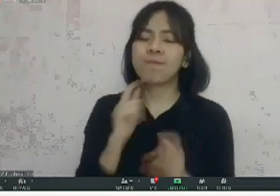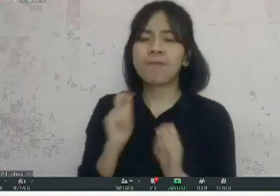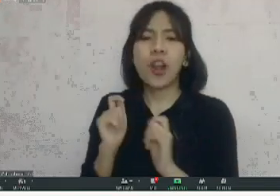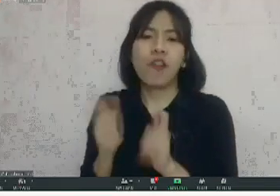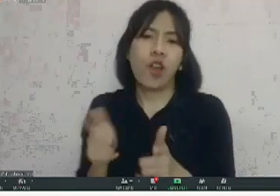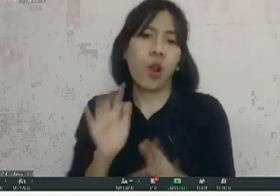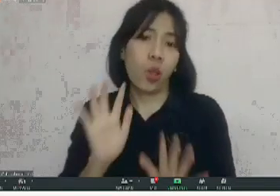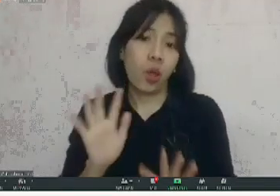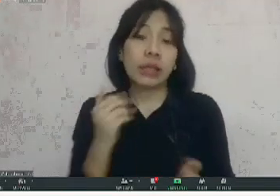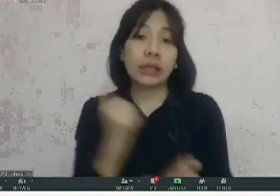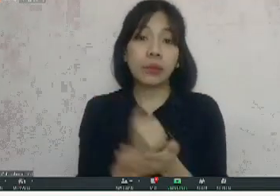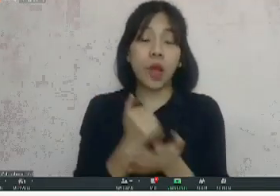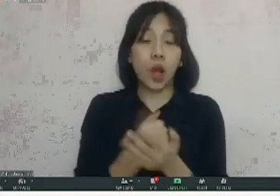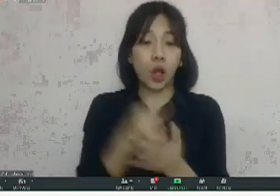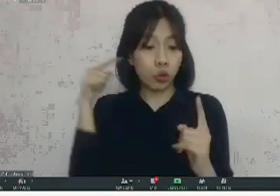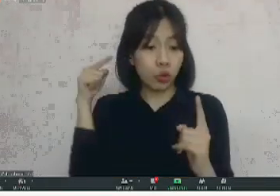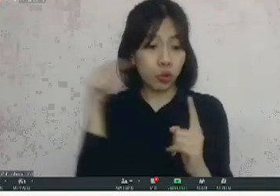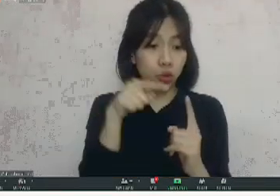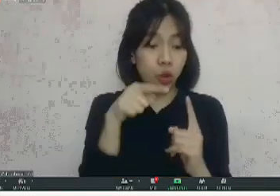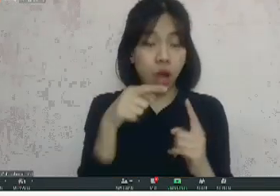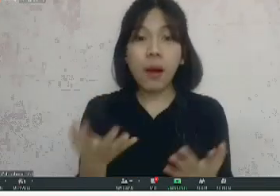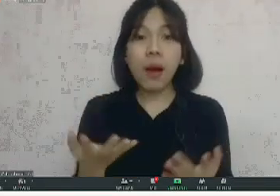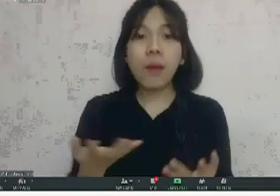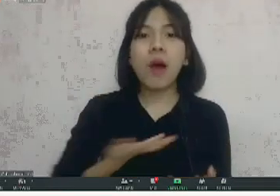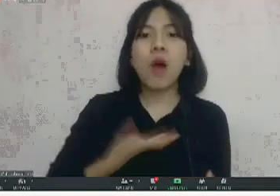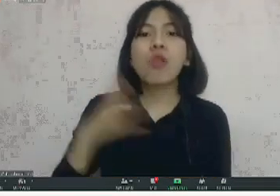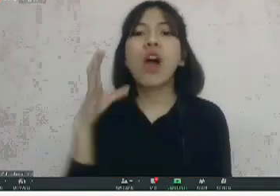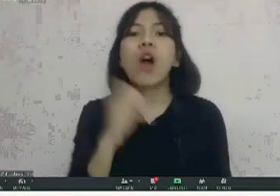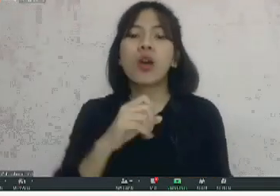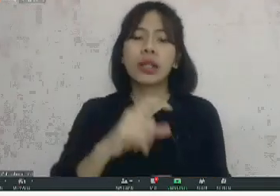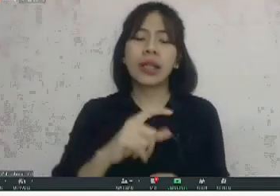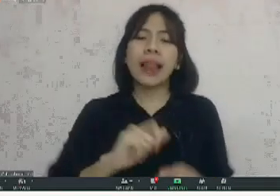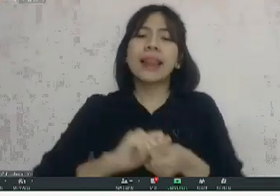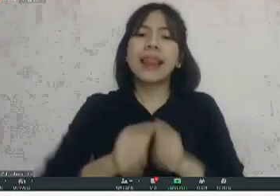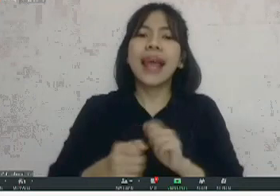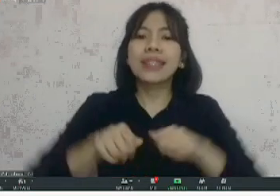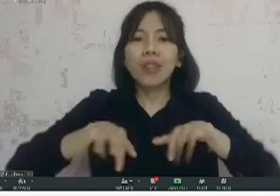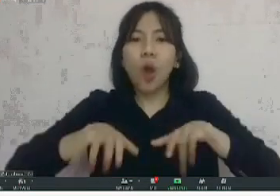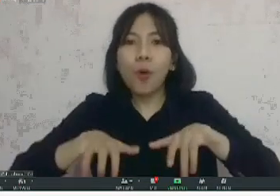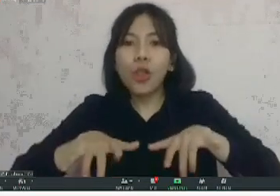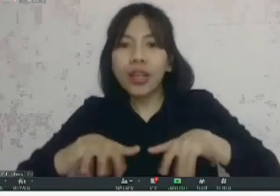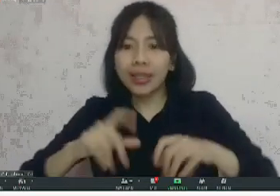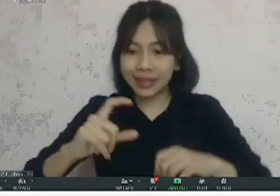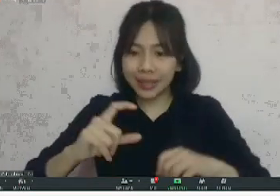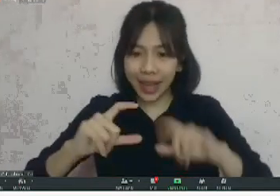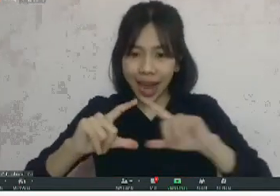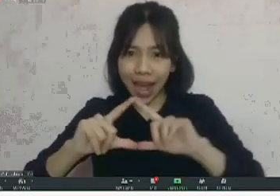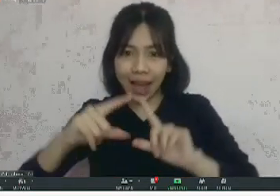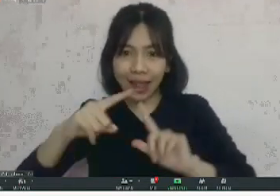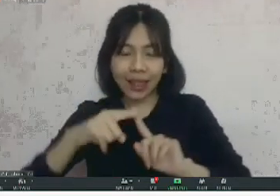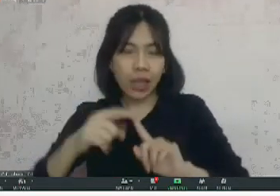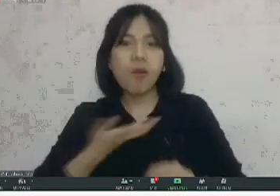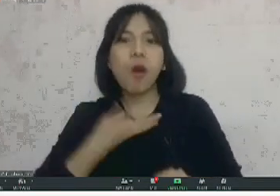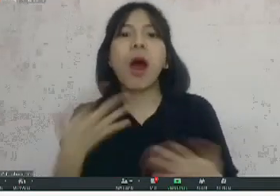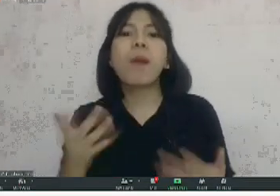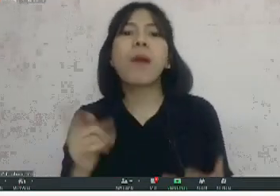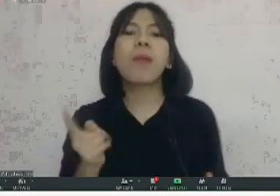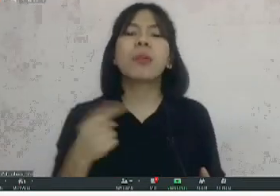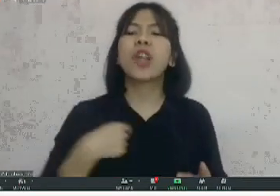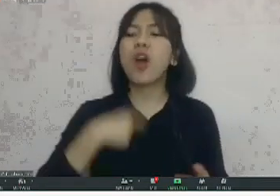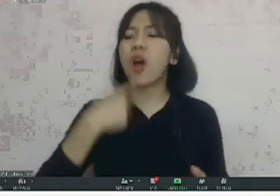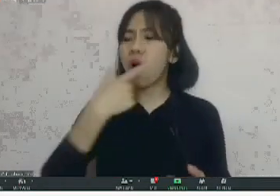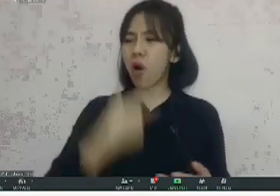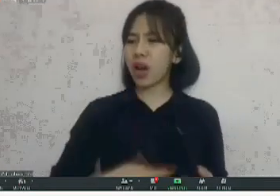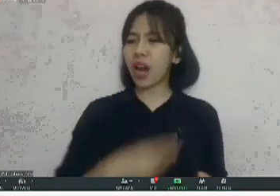sebenarnya waktu itu hanya ingin tahu sebetulnya tes CAT itu kayak apa gitu ya maksudnya kita udah apa bukan-bukan nggak pernah ikut tes CAT